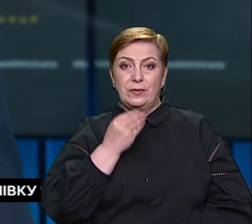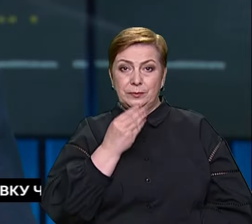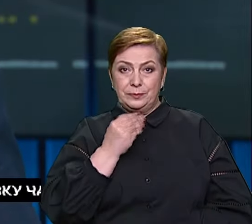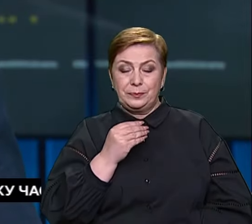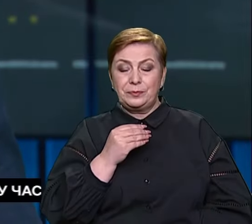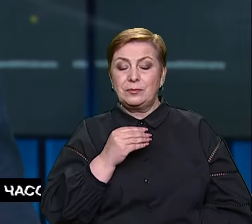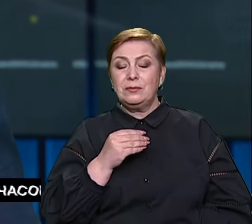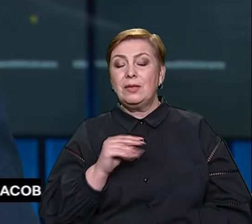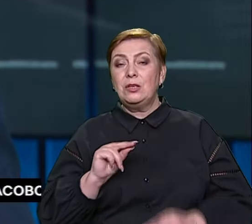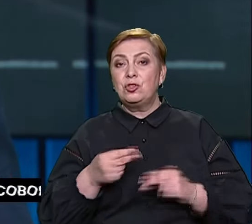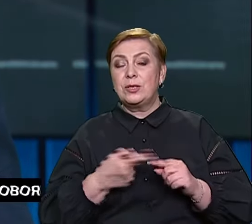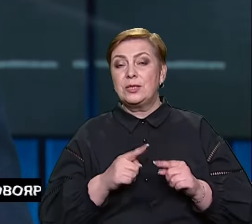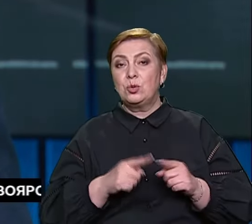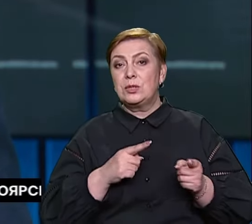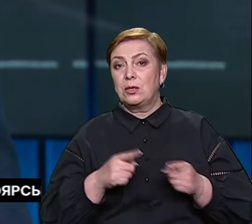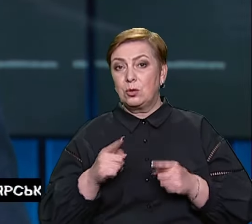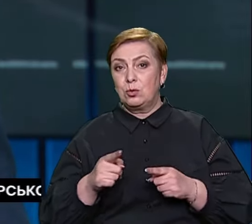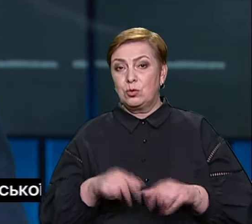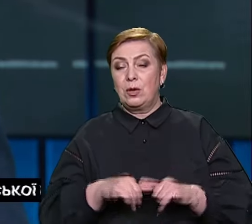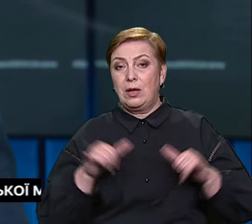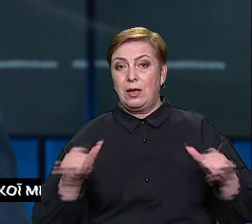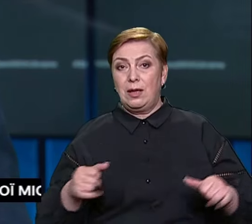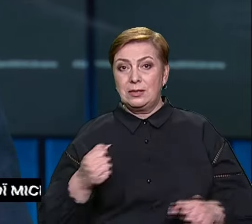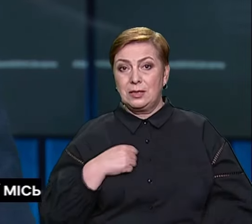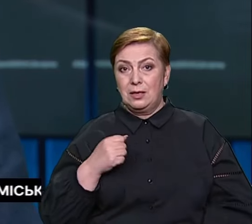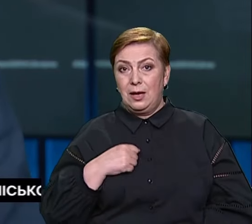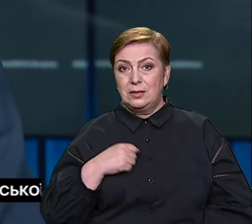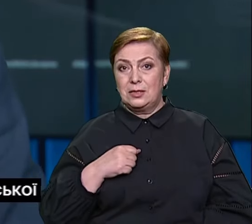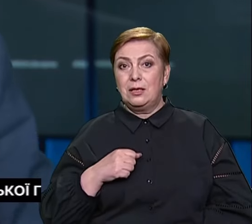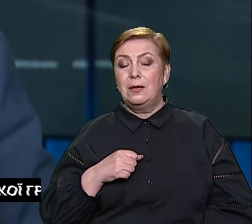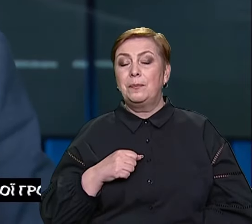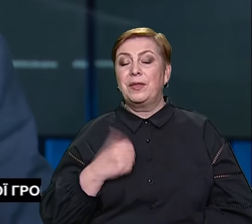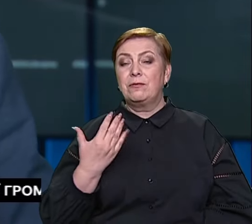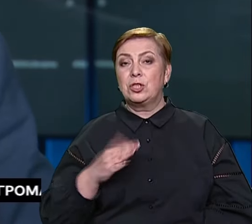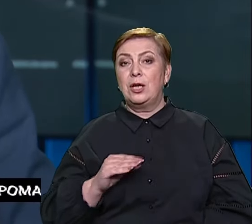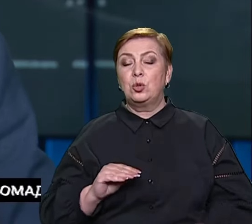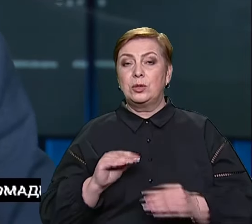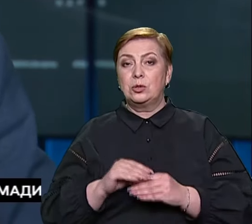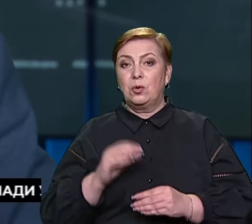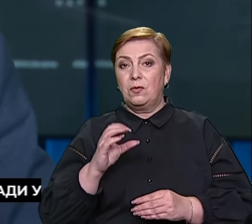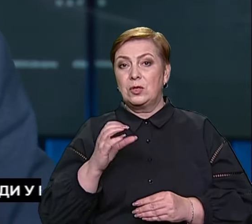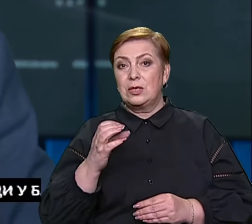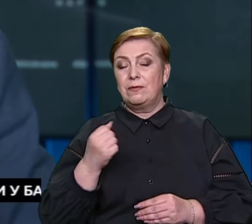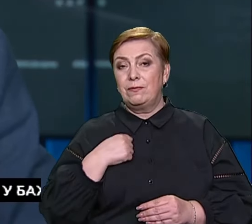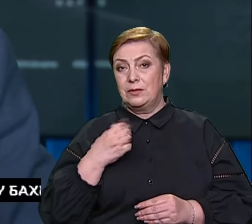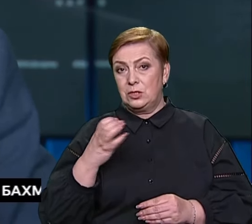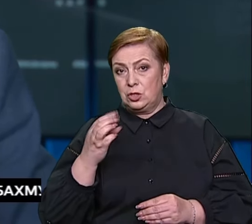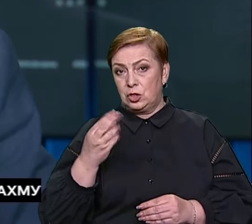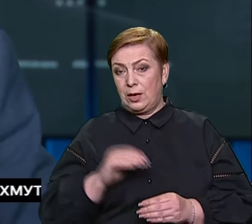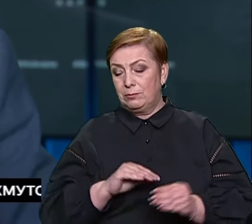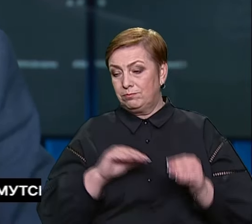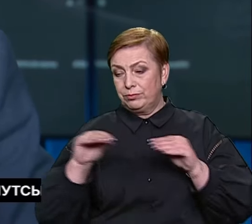цю загрозу ескалації США вже перекидає додаткові війська в регіон Близького Сходу і працюють над посиленням